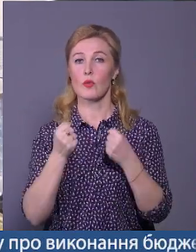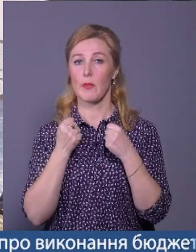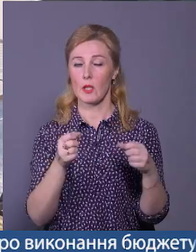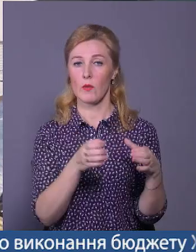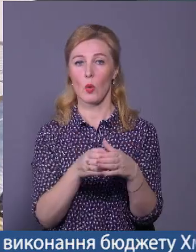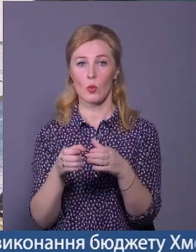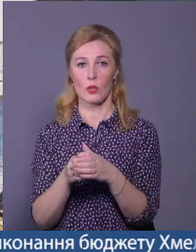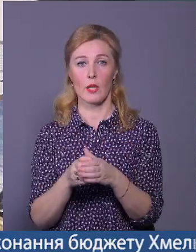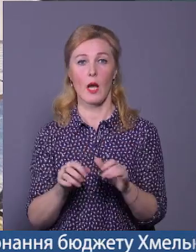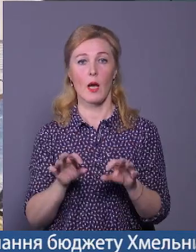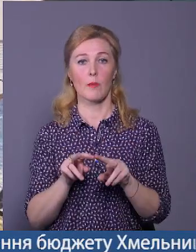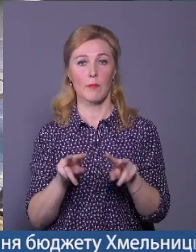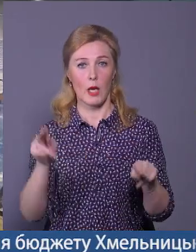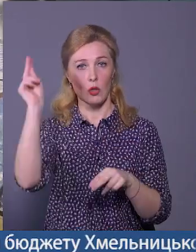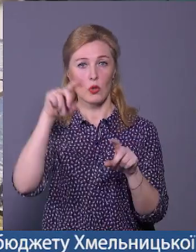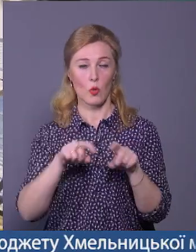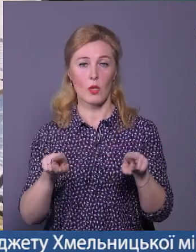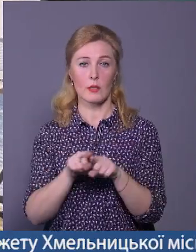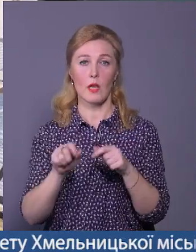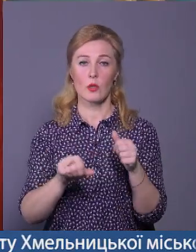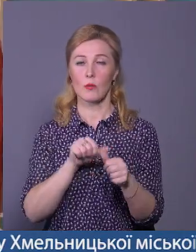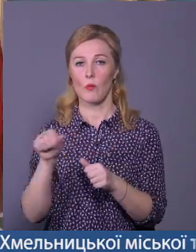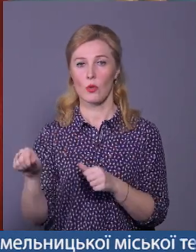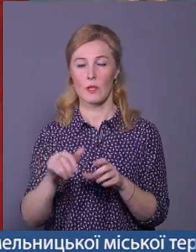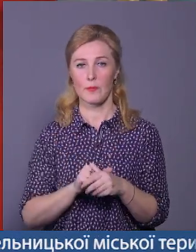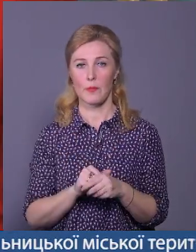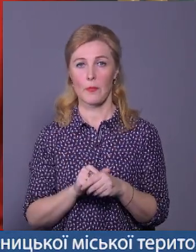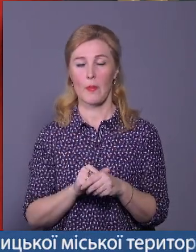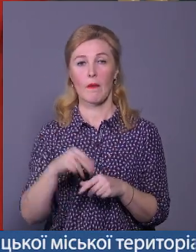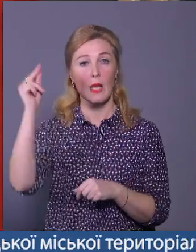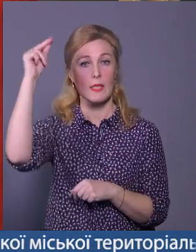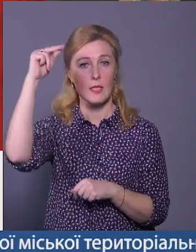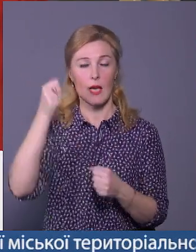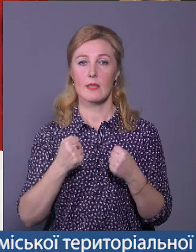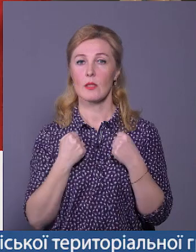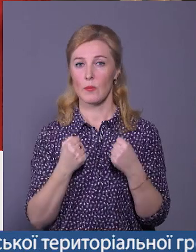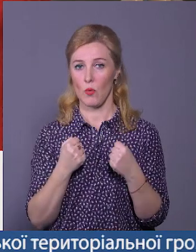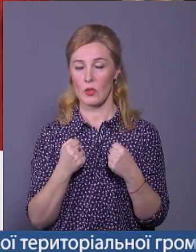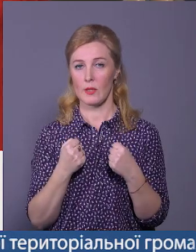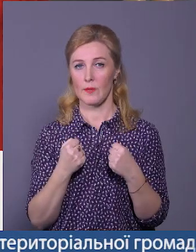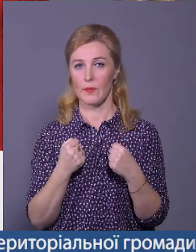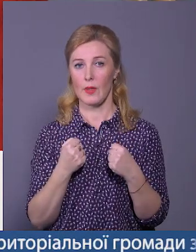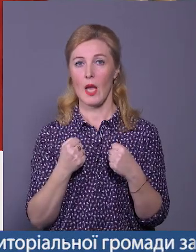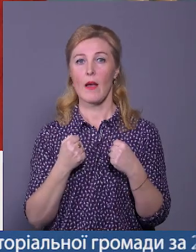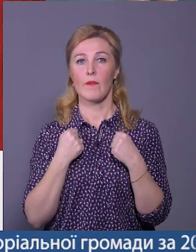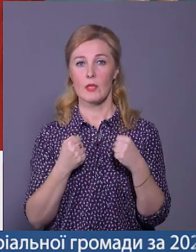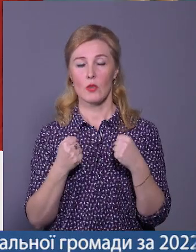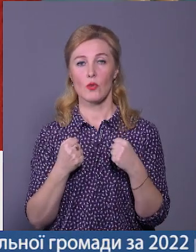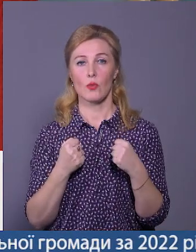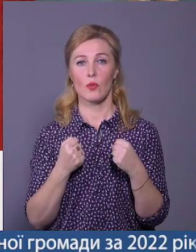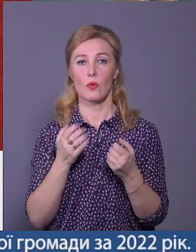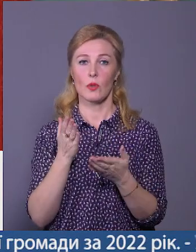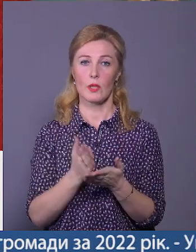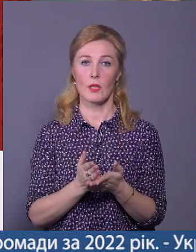гуртки як при школі, так і поза її межами. Заняття спортом, а саме заняття фізичної культури є